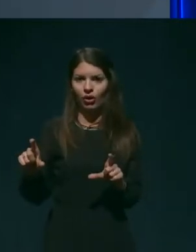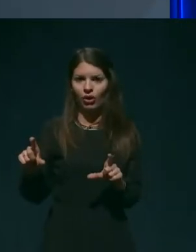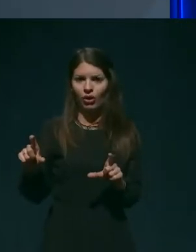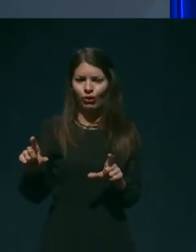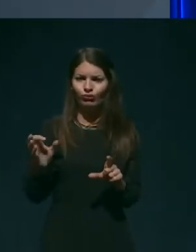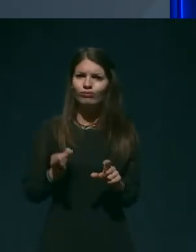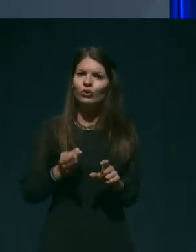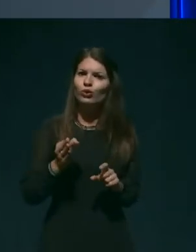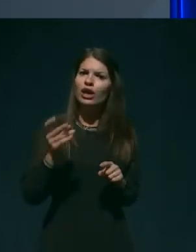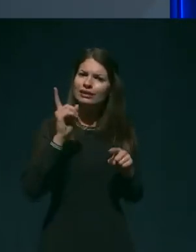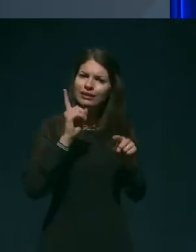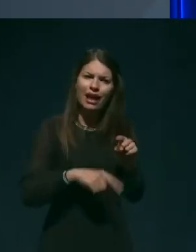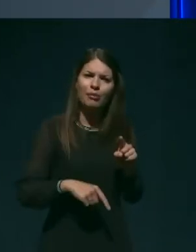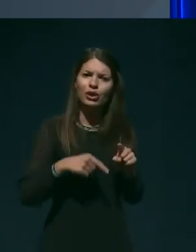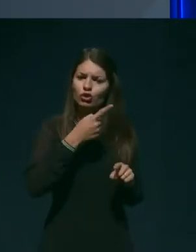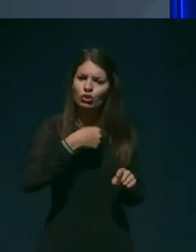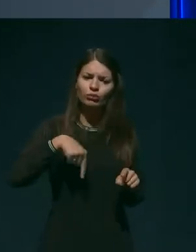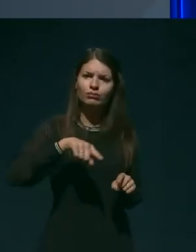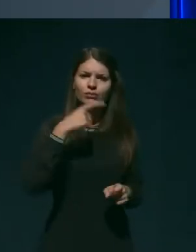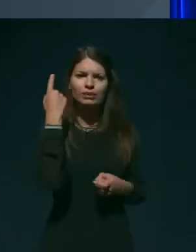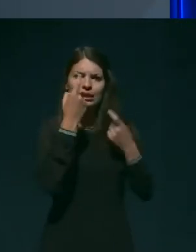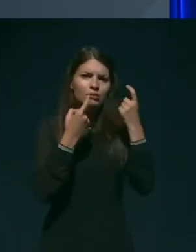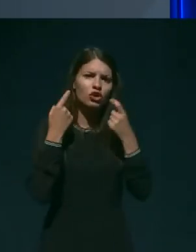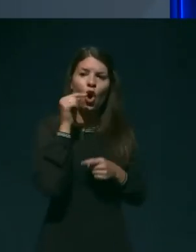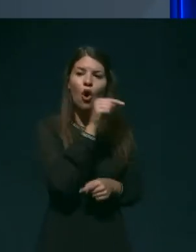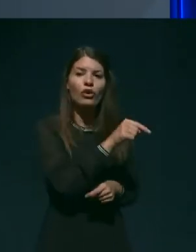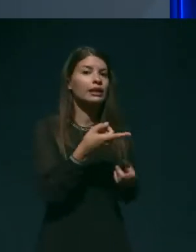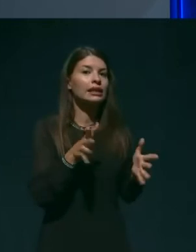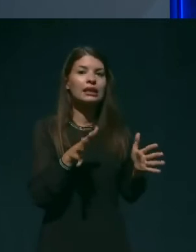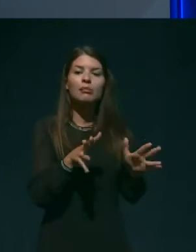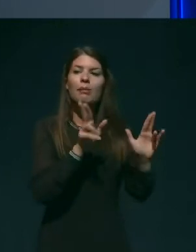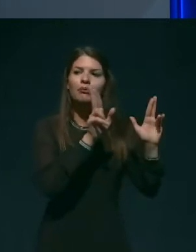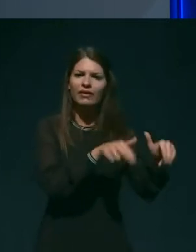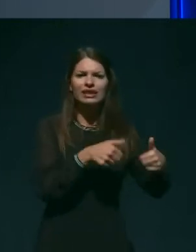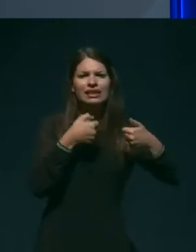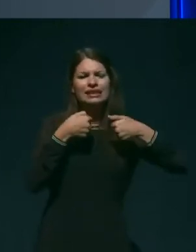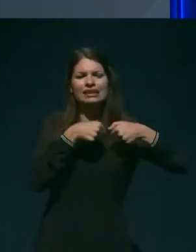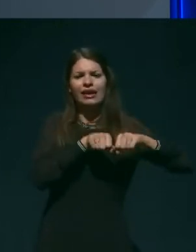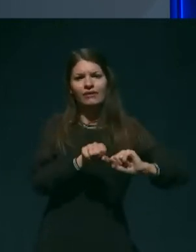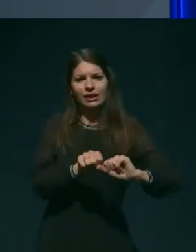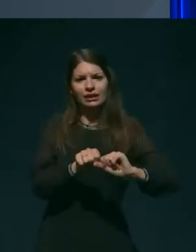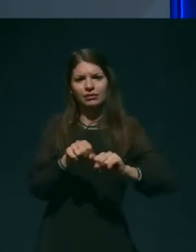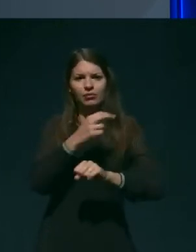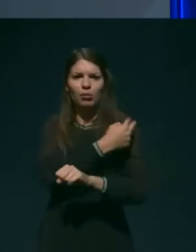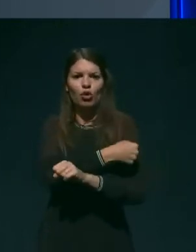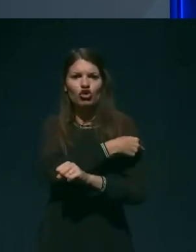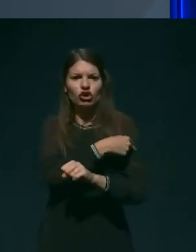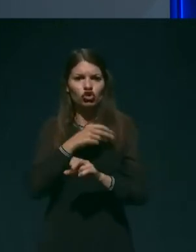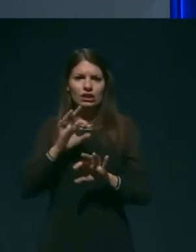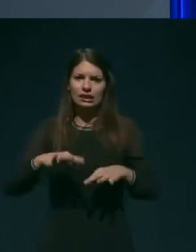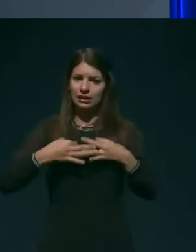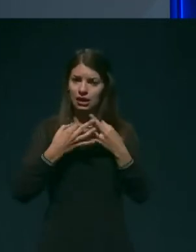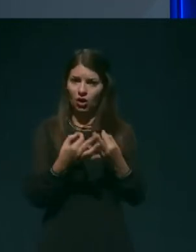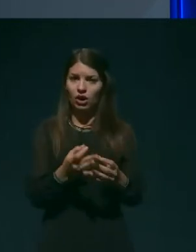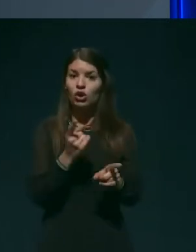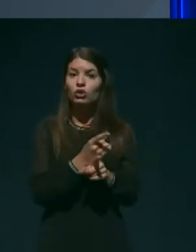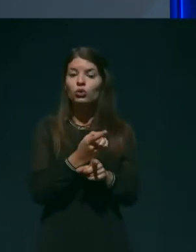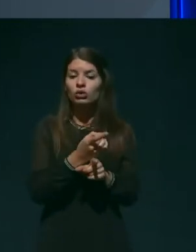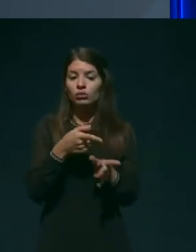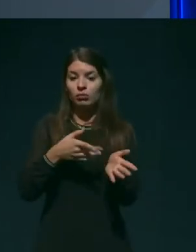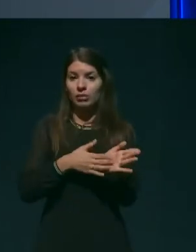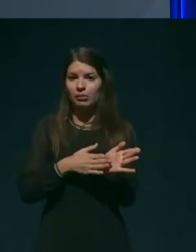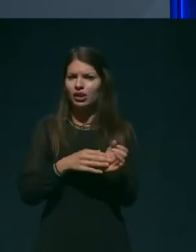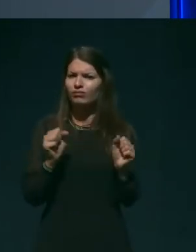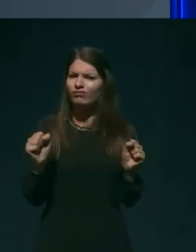razmišljanje, da bolnik nima pravice odklont bolnišničnega zdravljenja, tudi v primeru težke okužbe